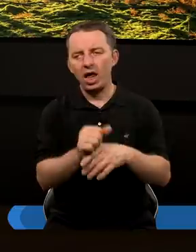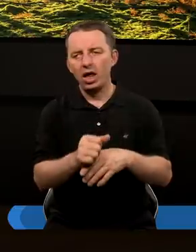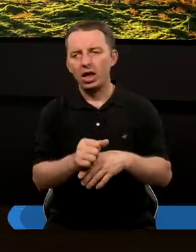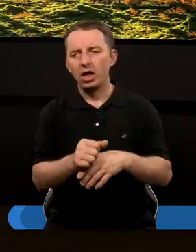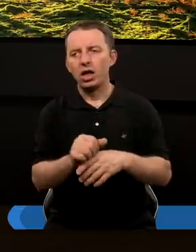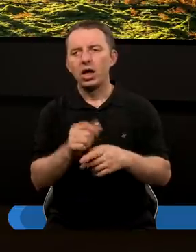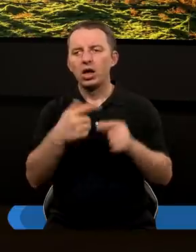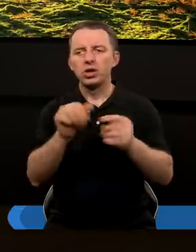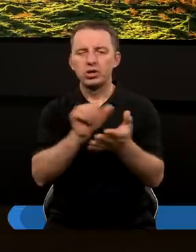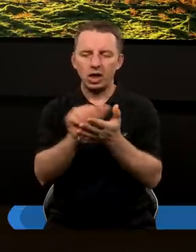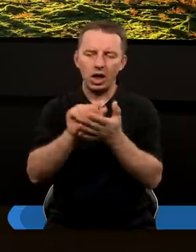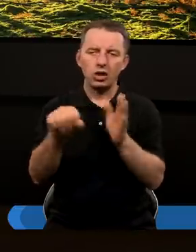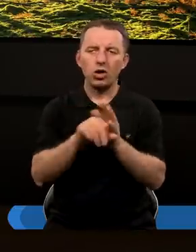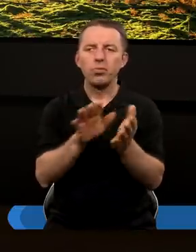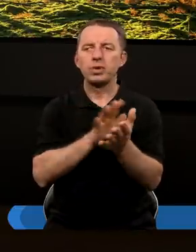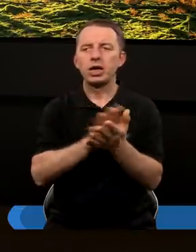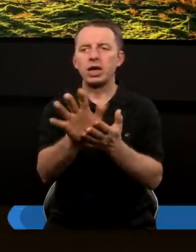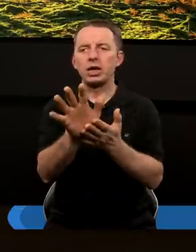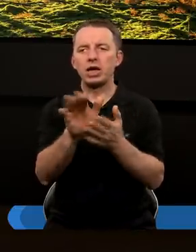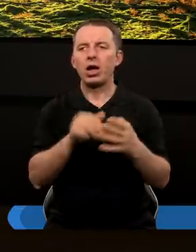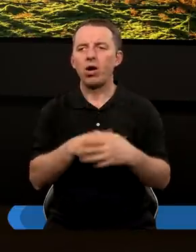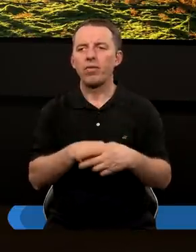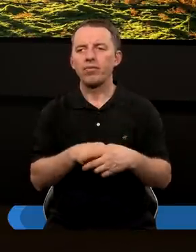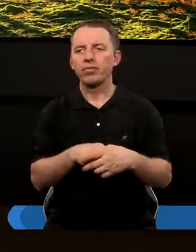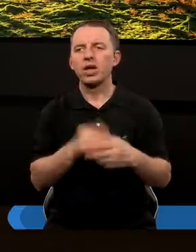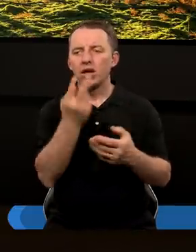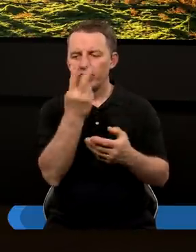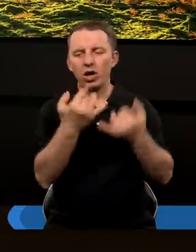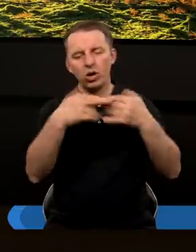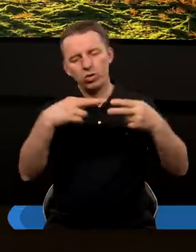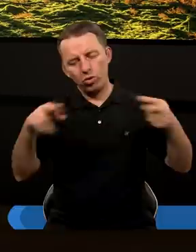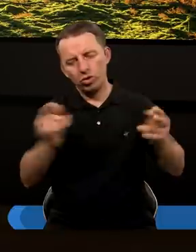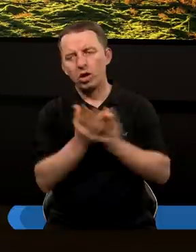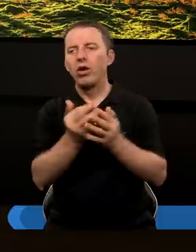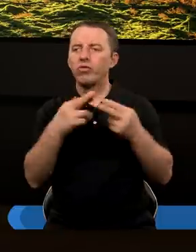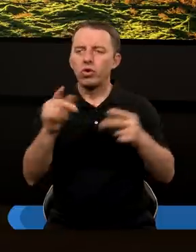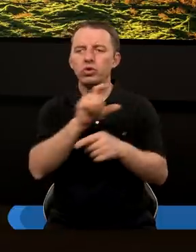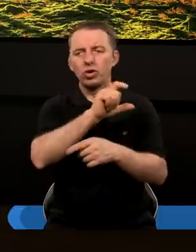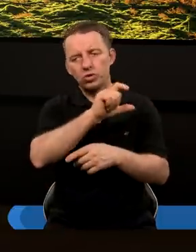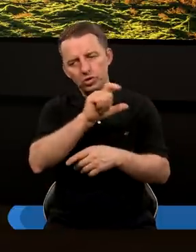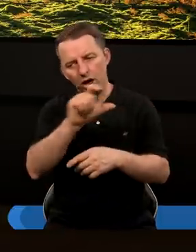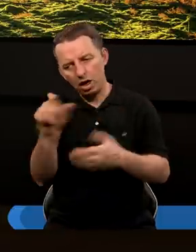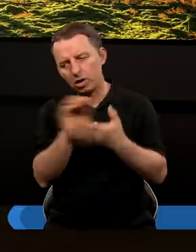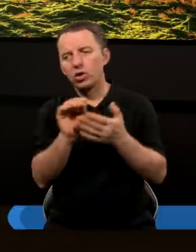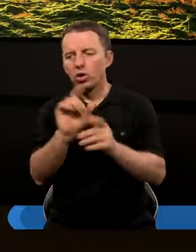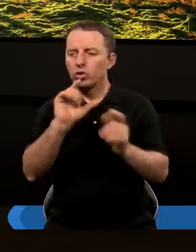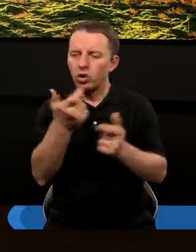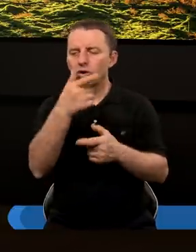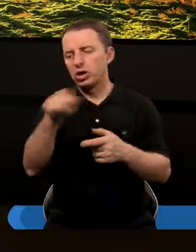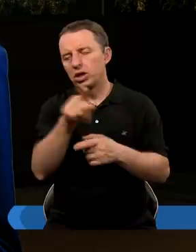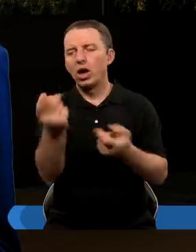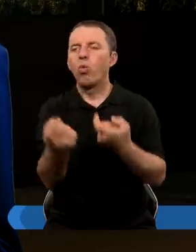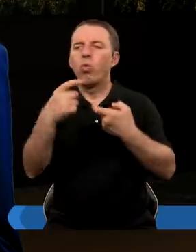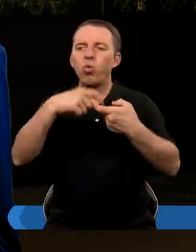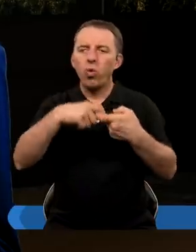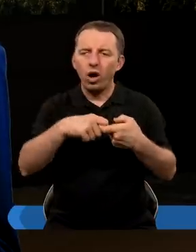i wersety jedenaście do piętnastego. Dwie różne księgi pisane w różnych czasach, a jednak co się łączy.